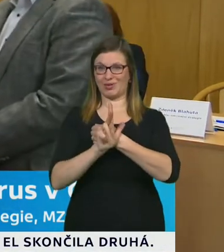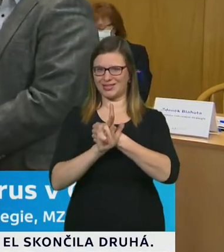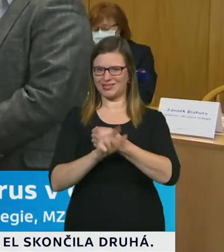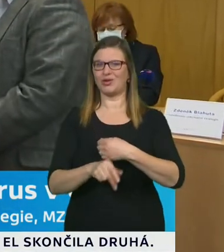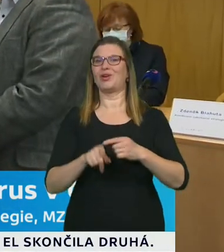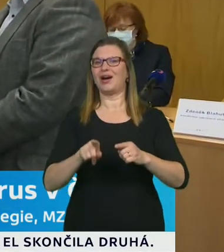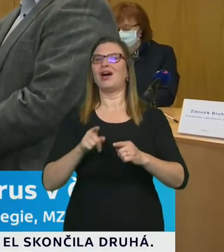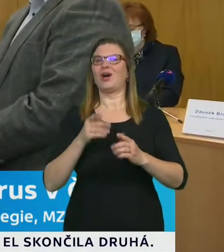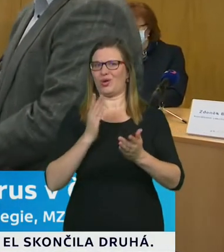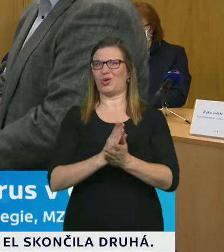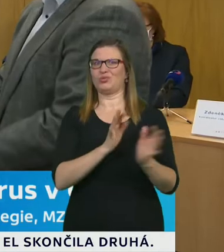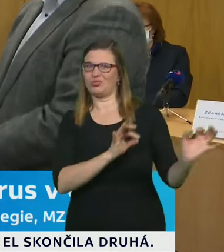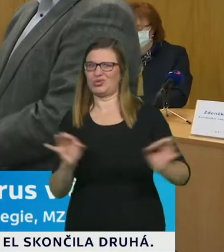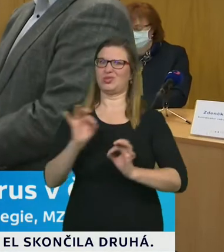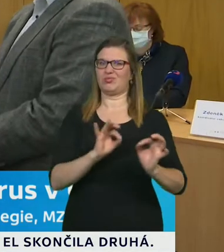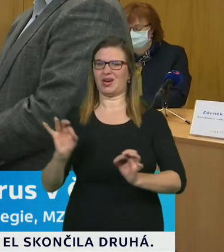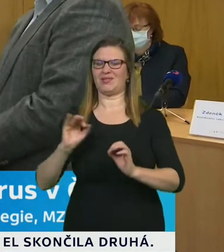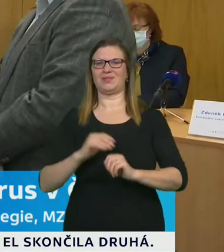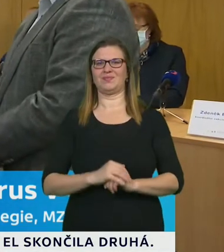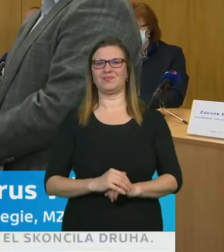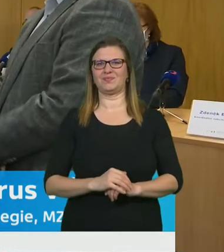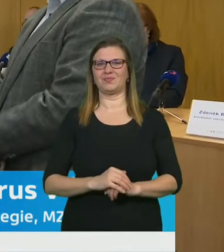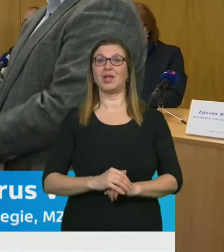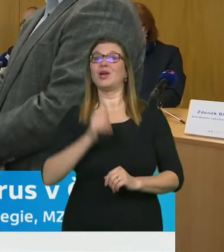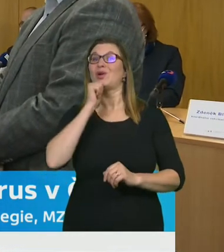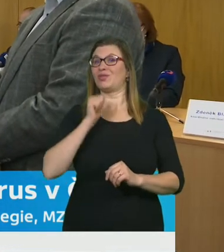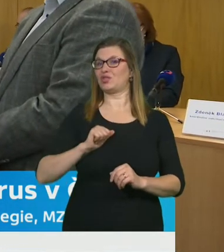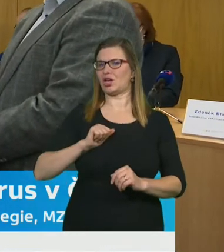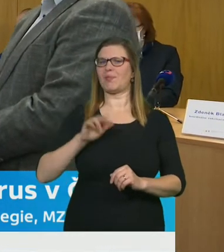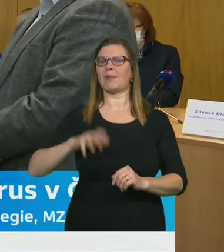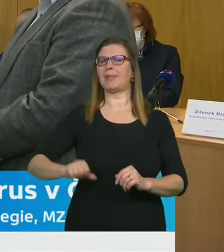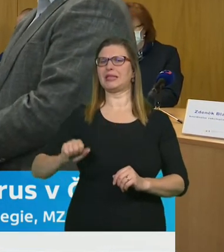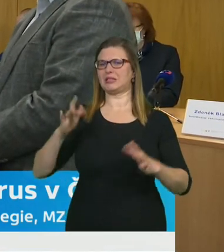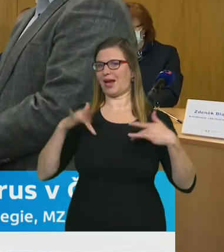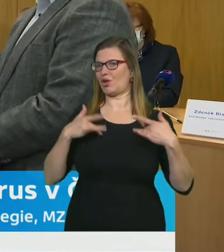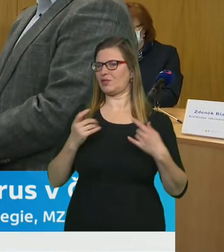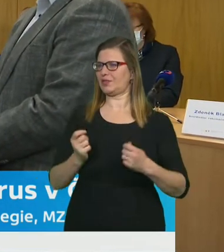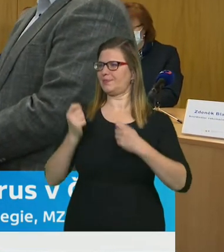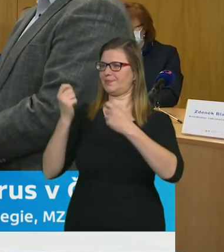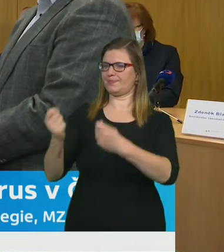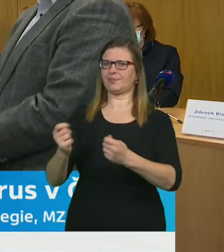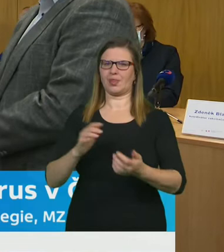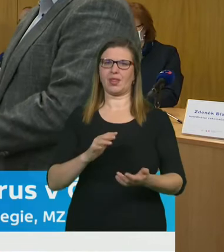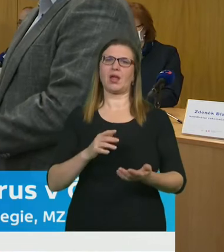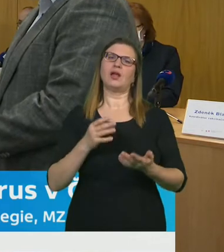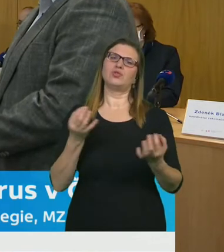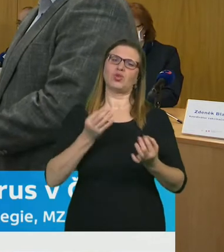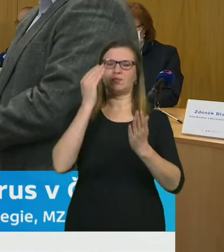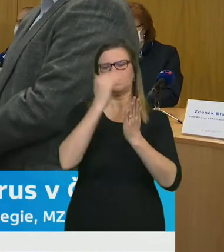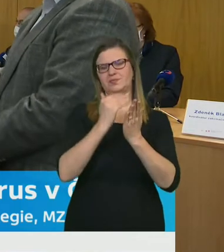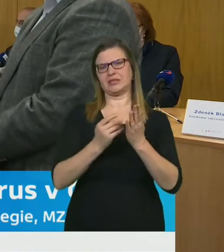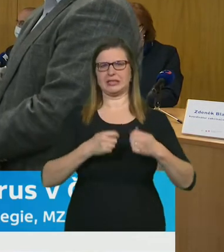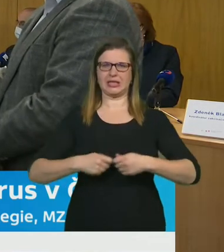My jsme předložili včera panu ministrovi složení koordinačního týmu, který